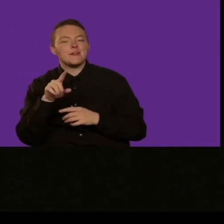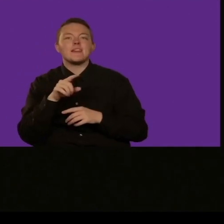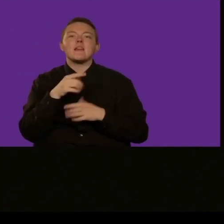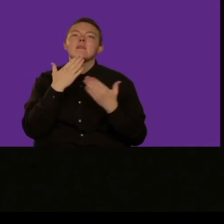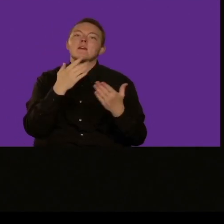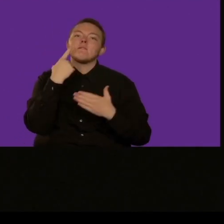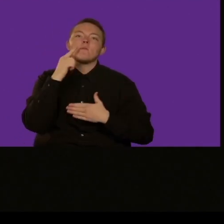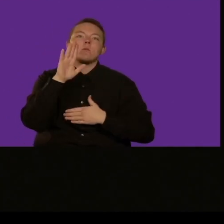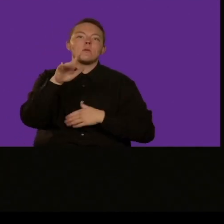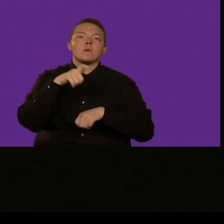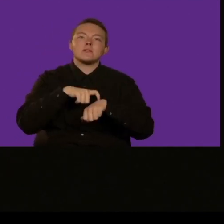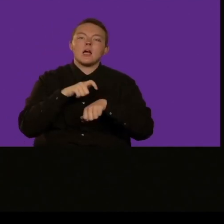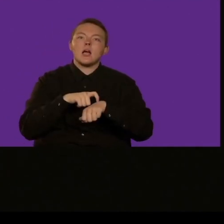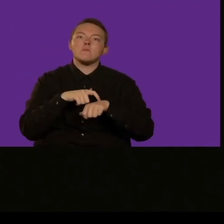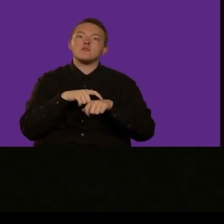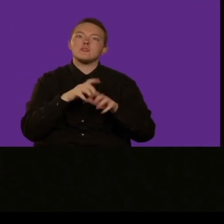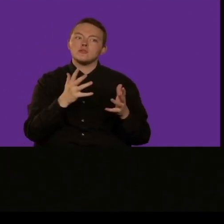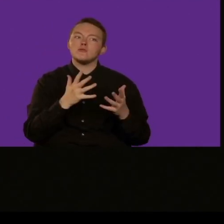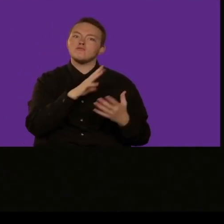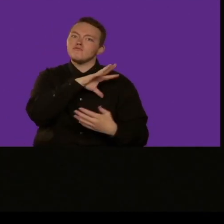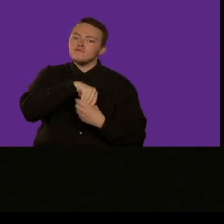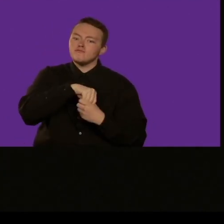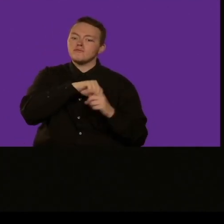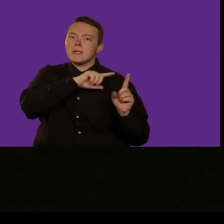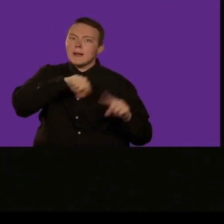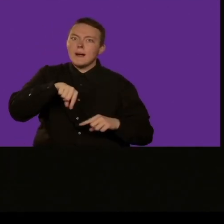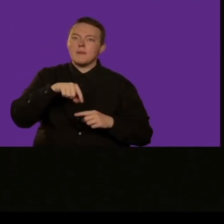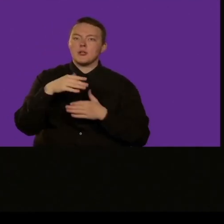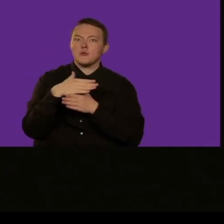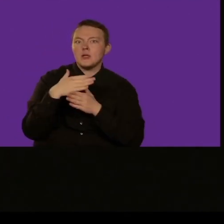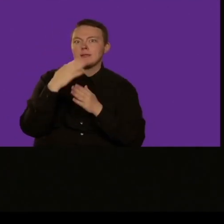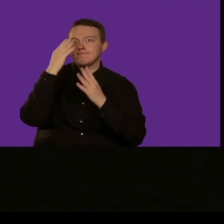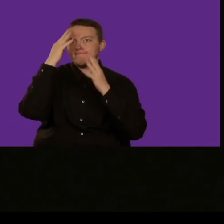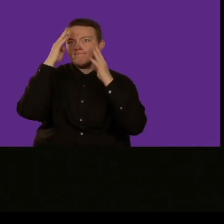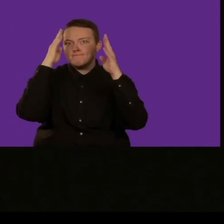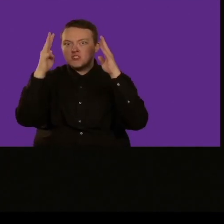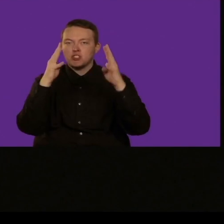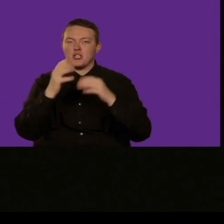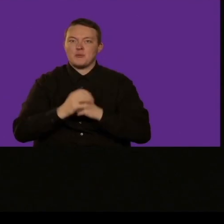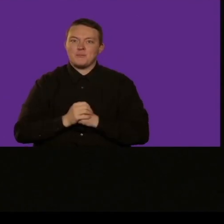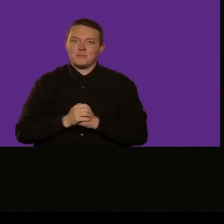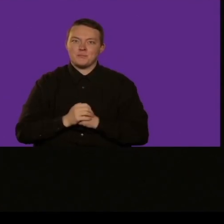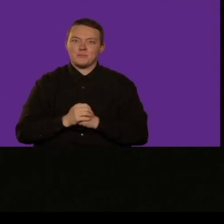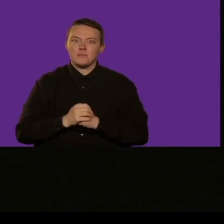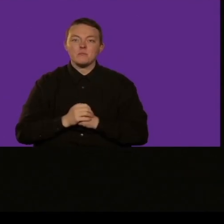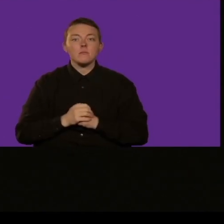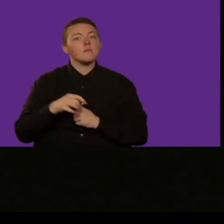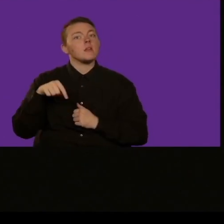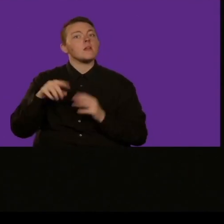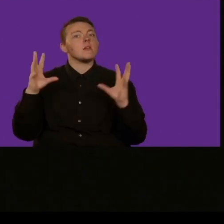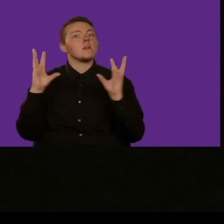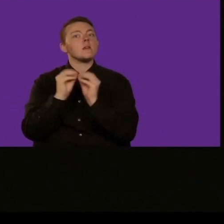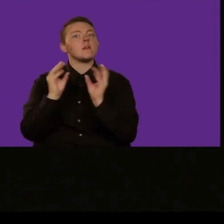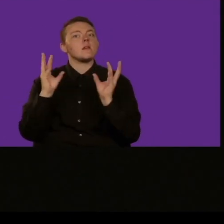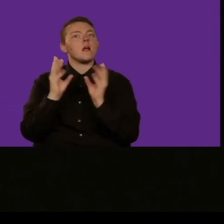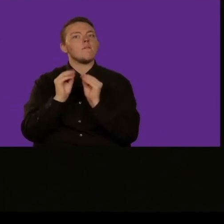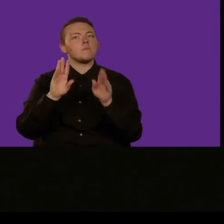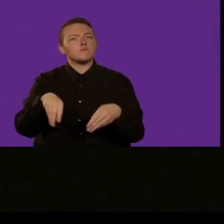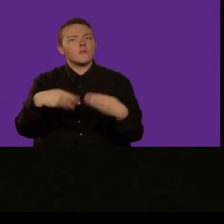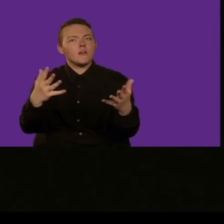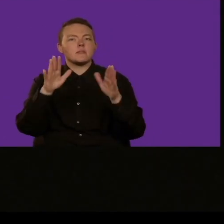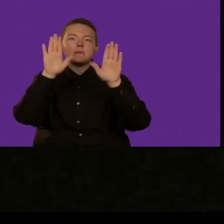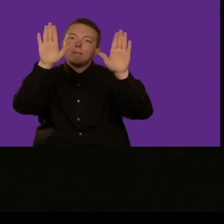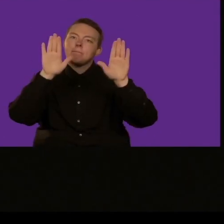collegati educatori in tutto il mondo. Io so che